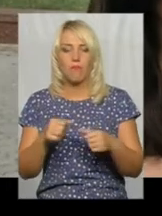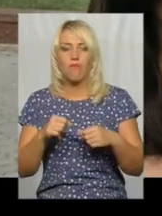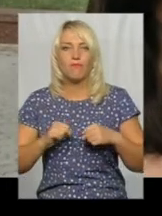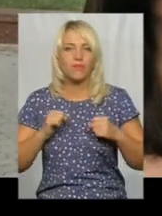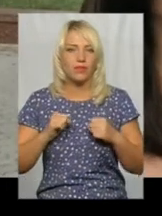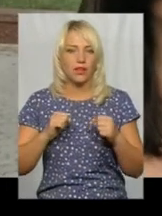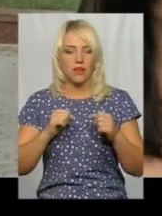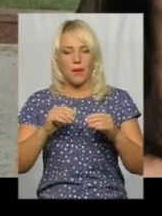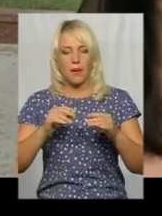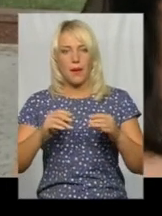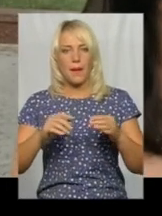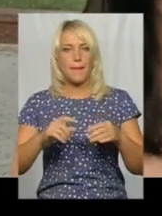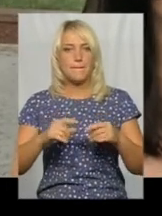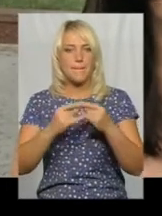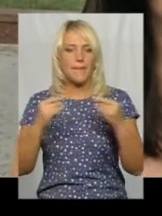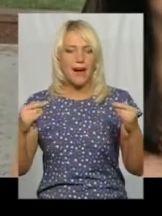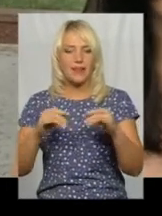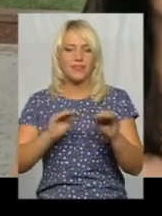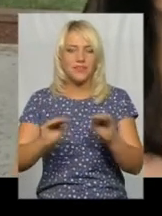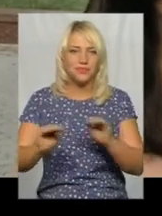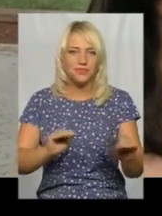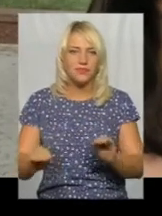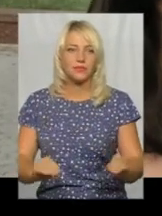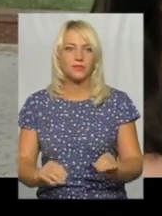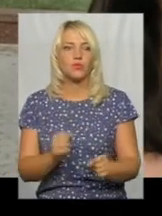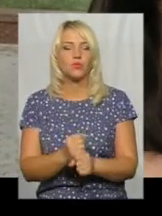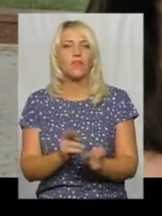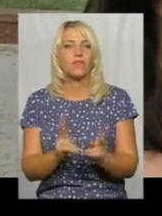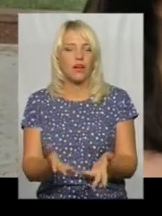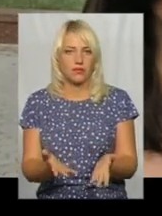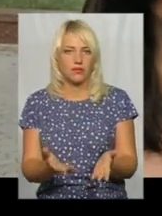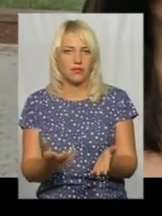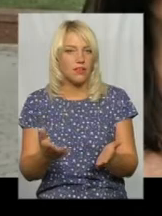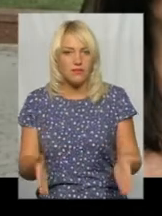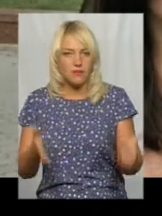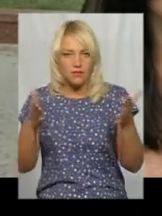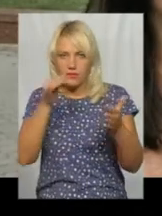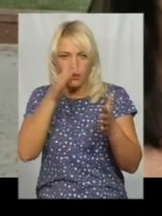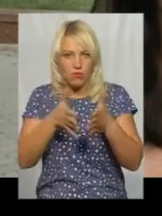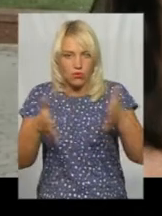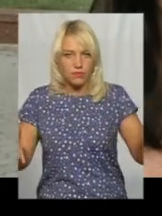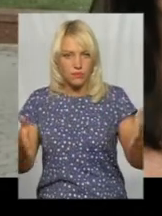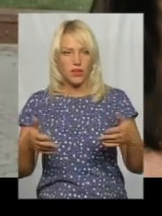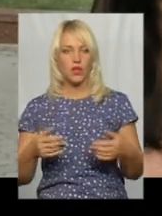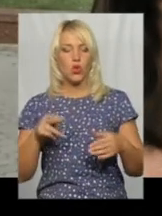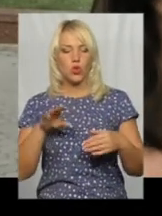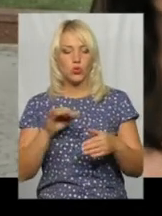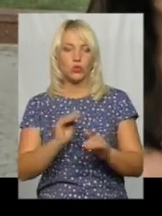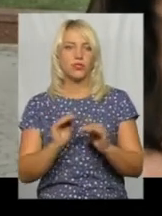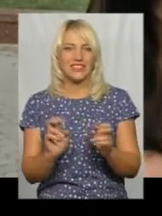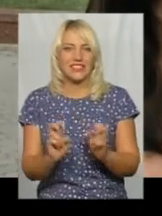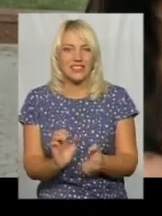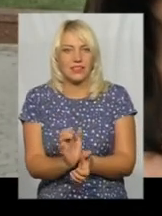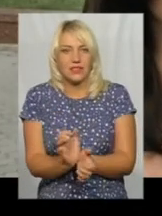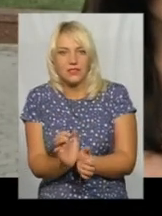парти розташували, поставили, зробили. Але, ну, зробити? Стіни вони не можуть зробити більшими. Тобто, дітки сидять дуже